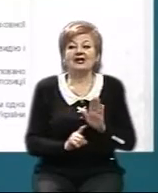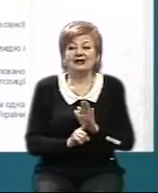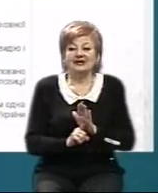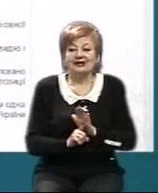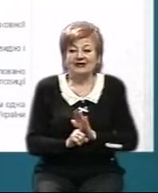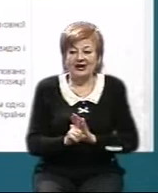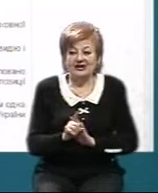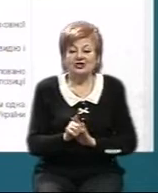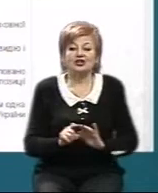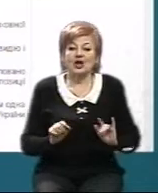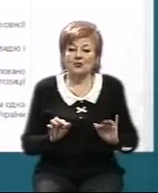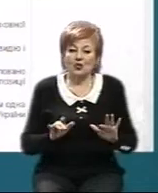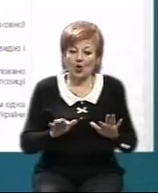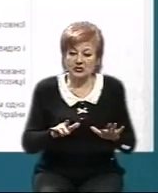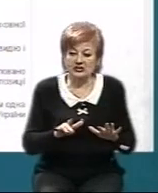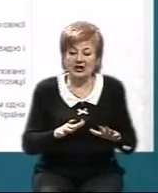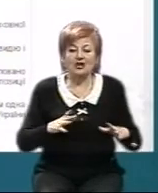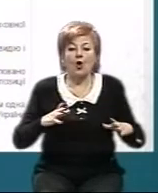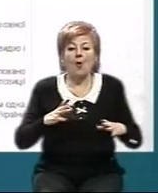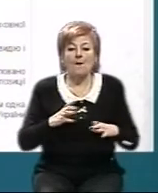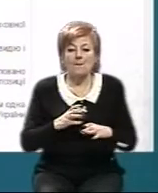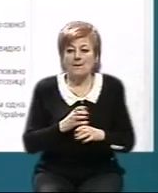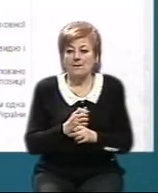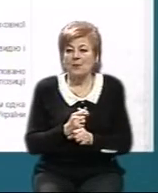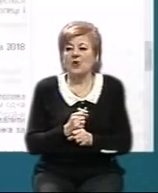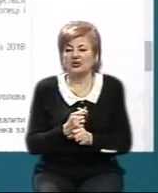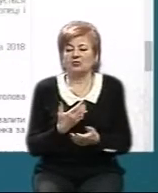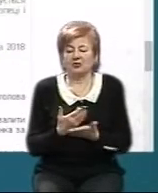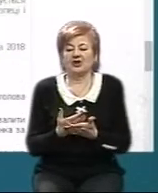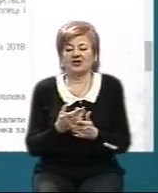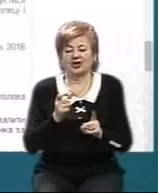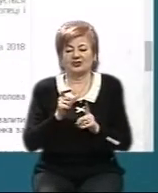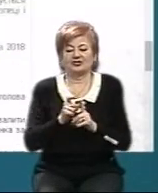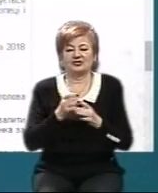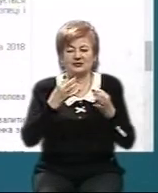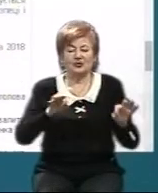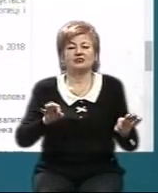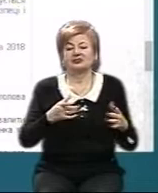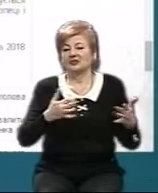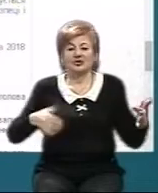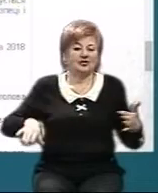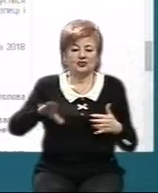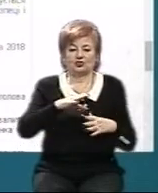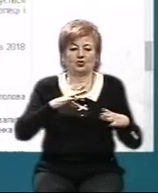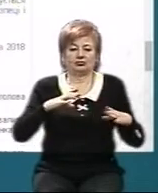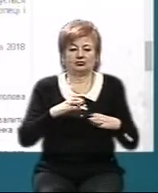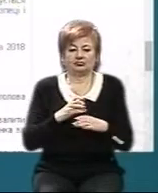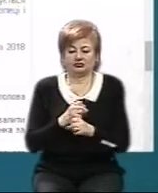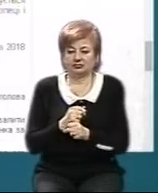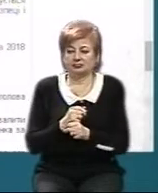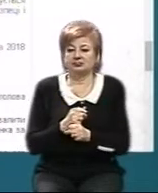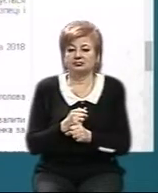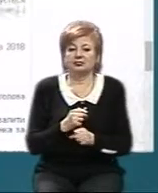якісь процеси, ну, обмеження, там, свободи слова, приміром, там багато, телеканали, політичні партії, громадські організації, дуже